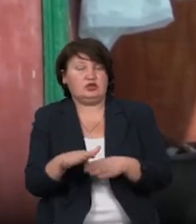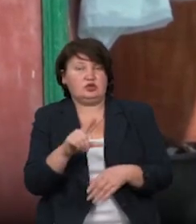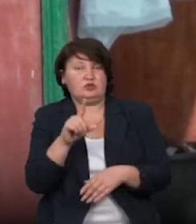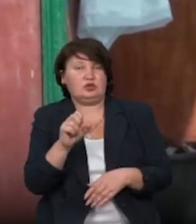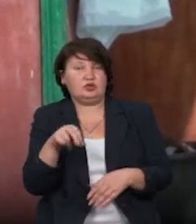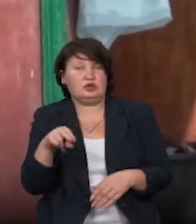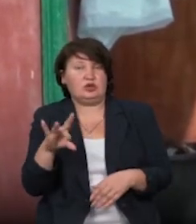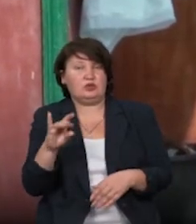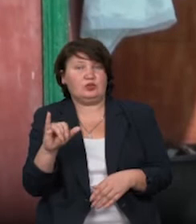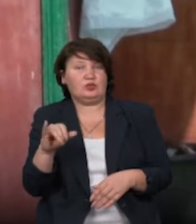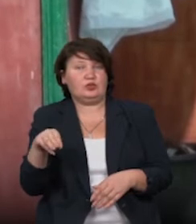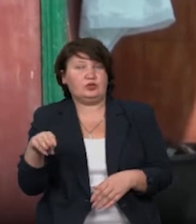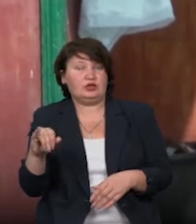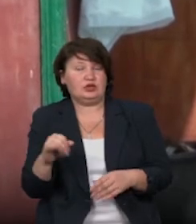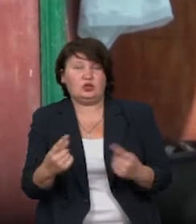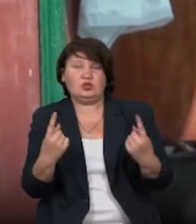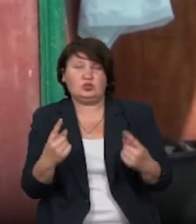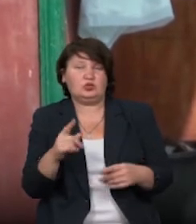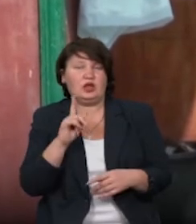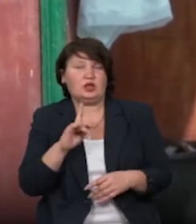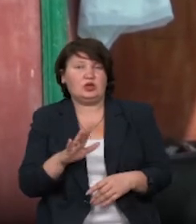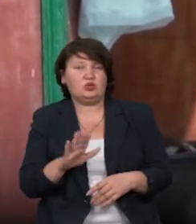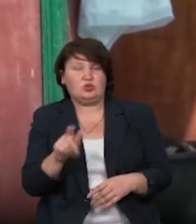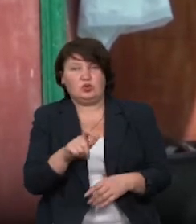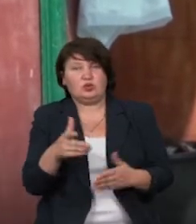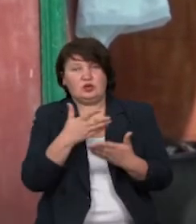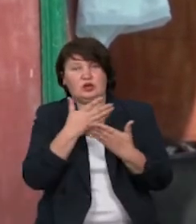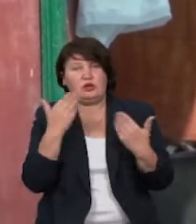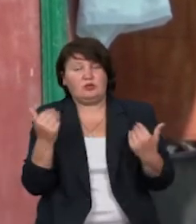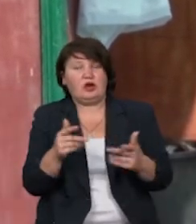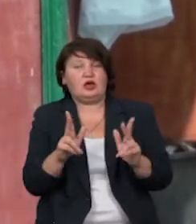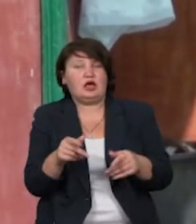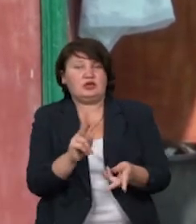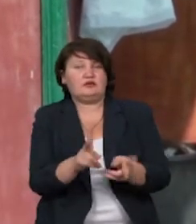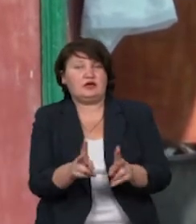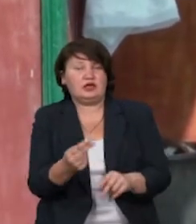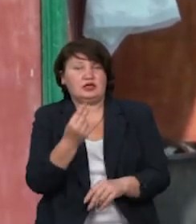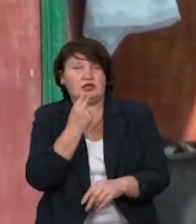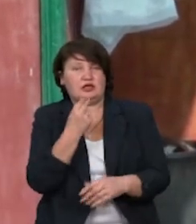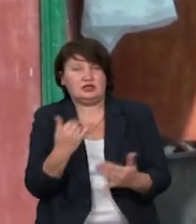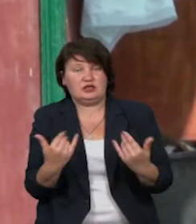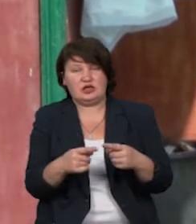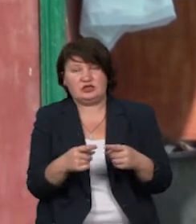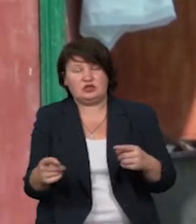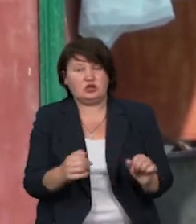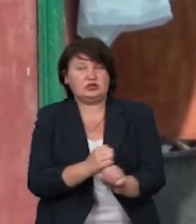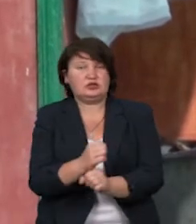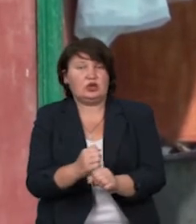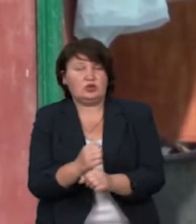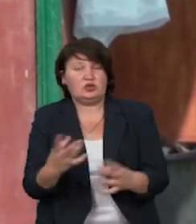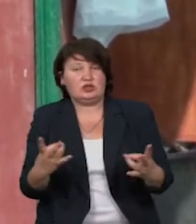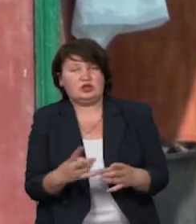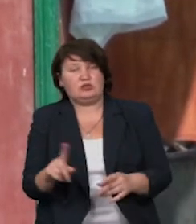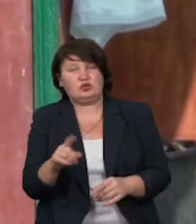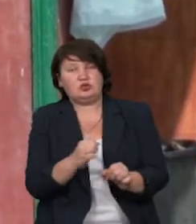дуже спричиняє великі незручності, тому що люди не мають на чому зготовити їсти. Зараз сезон закруток, треба щось закрутити.